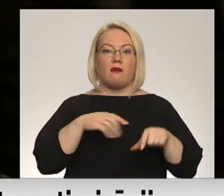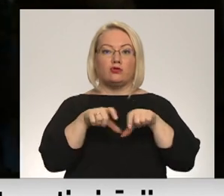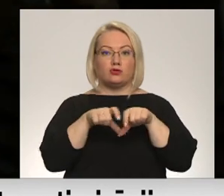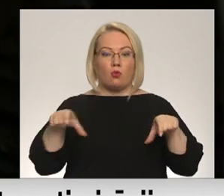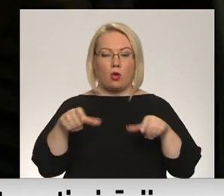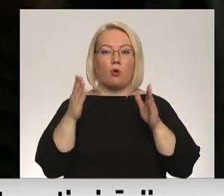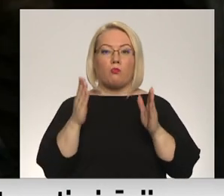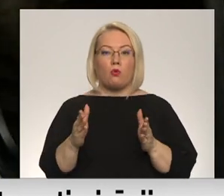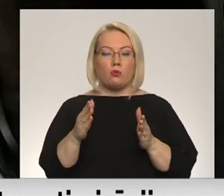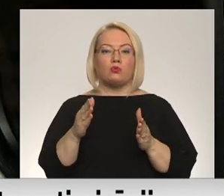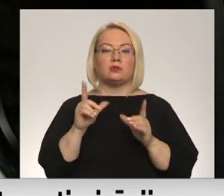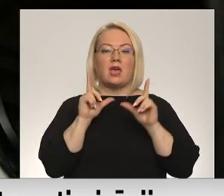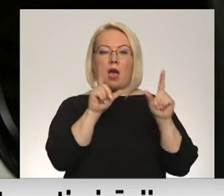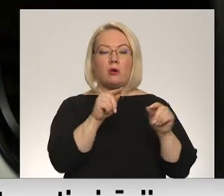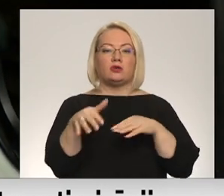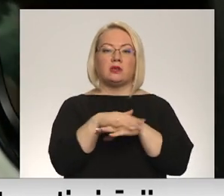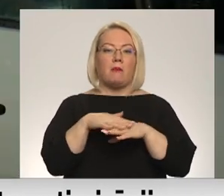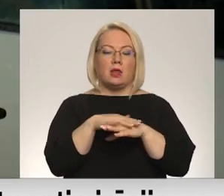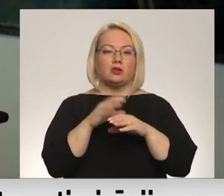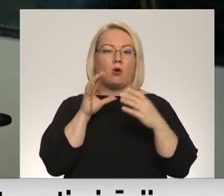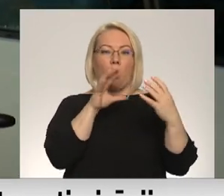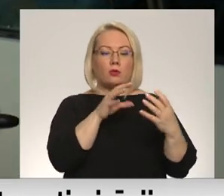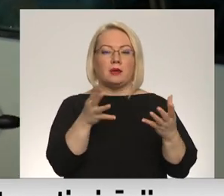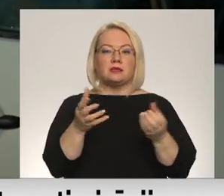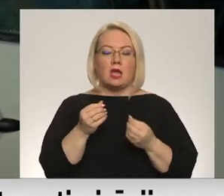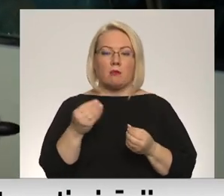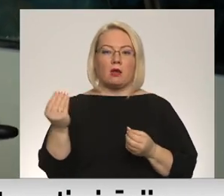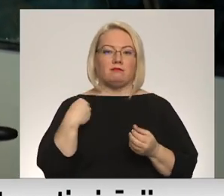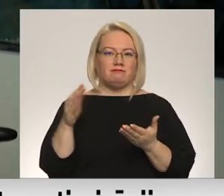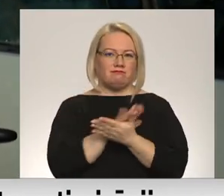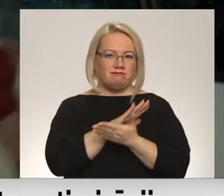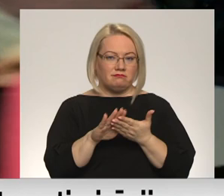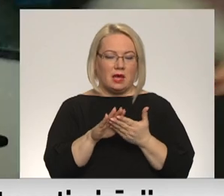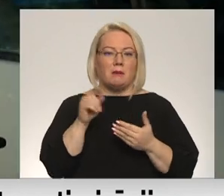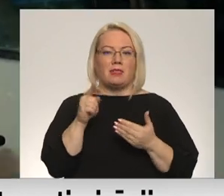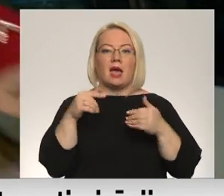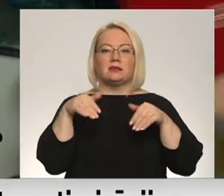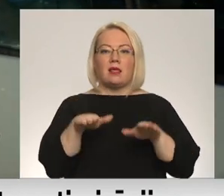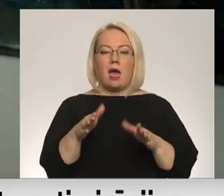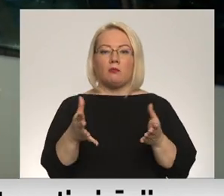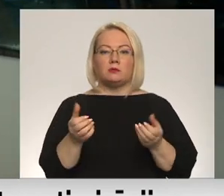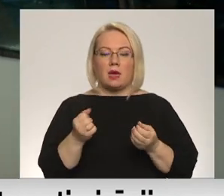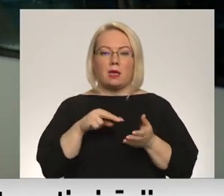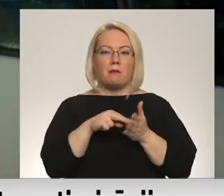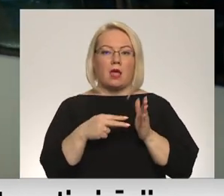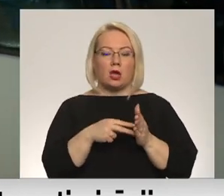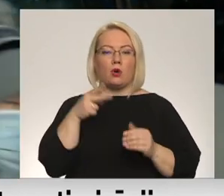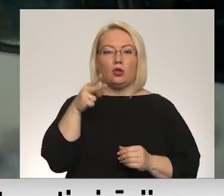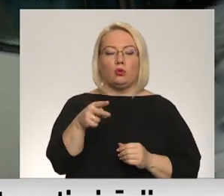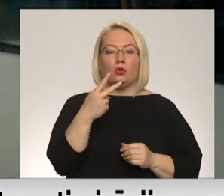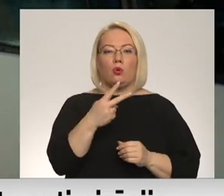iestādi būs jāmēro ar sabiedrisku autobusu saņemot brīvu biļeti. Lai gan šāds lēmums pieņemts, plānojo 2022.